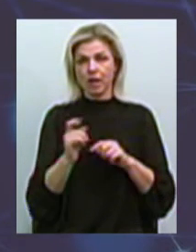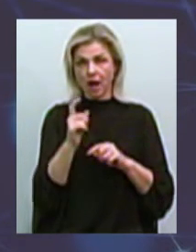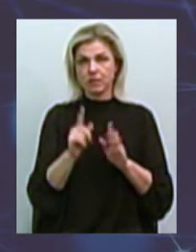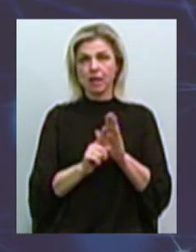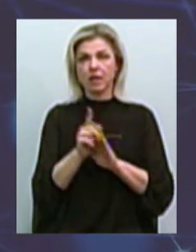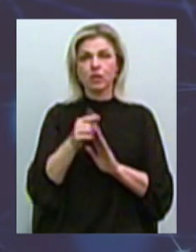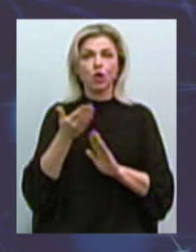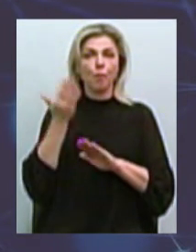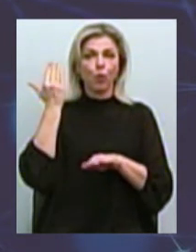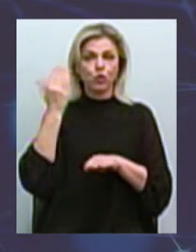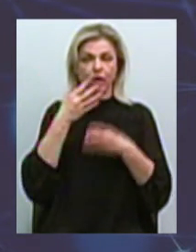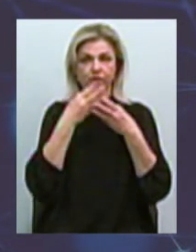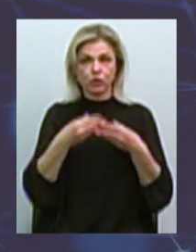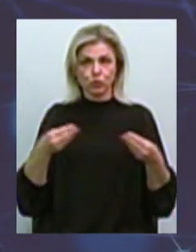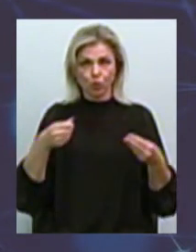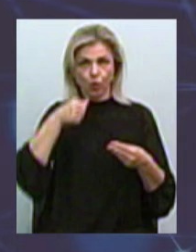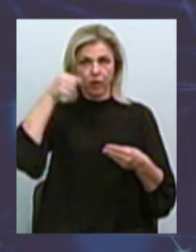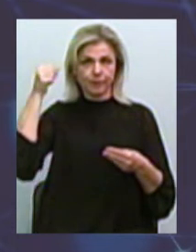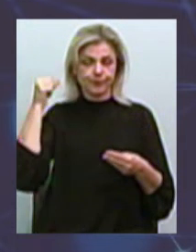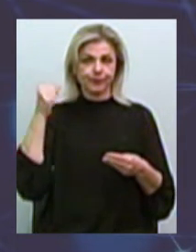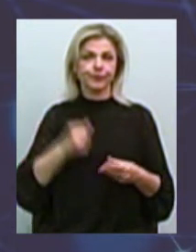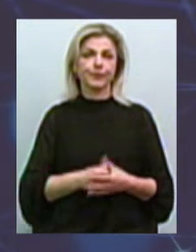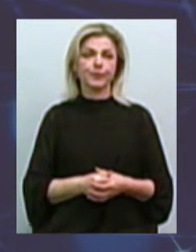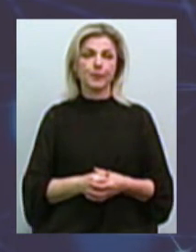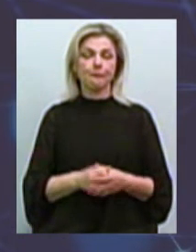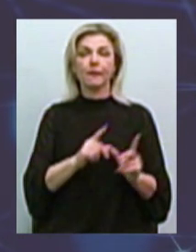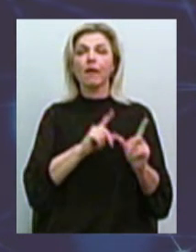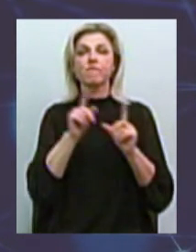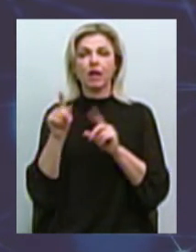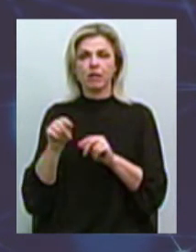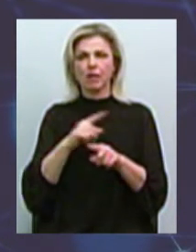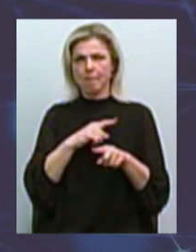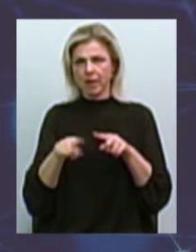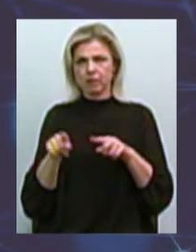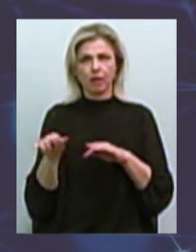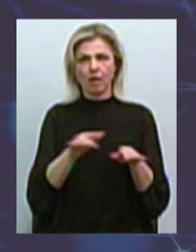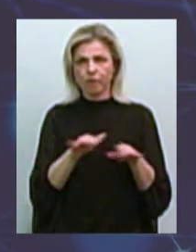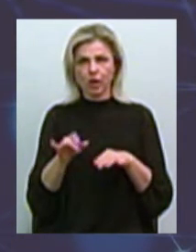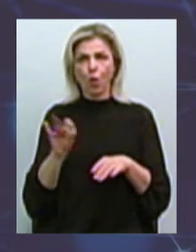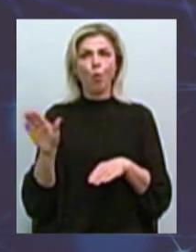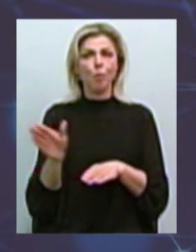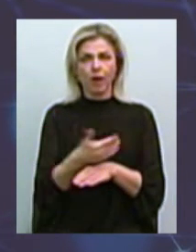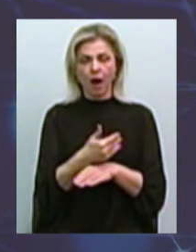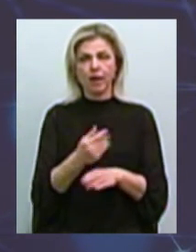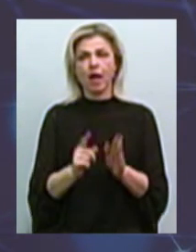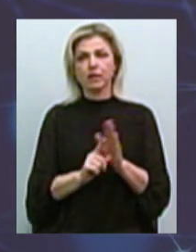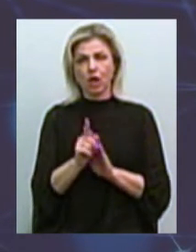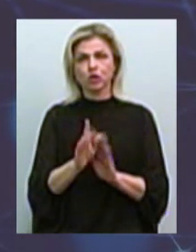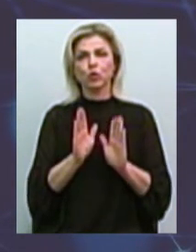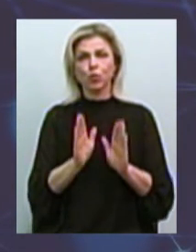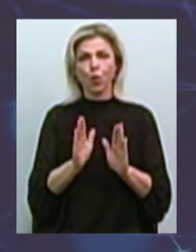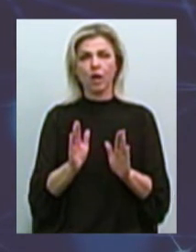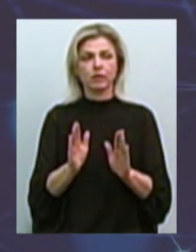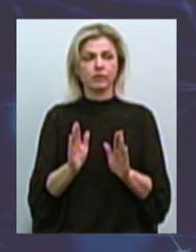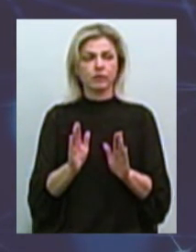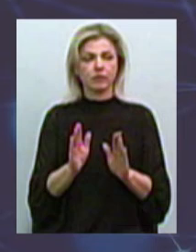весной, и как бы выехали оперативно, отреагировали, и вот эти убрали, там они начали только залили площадку,